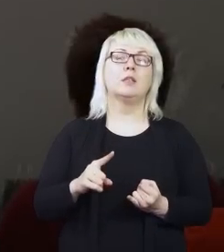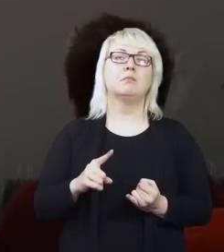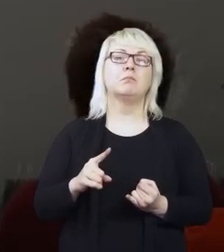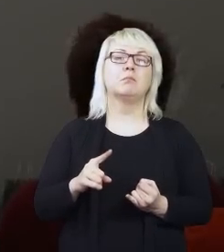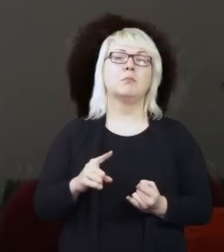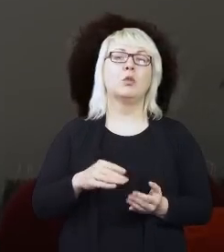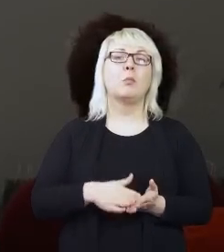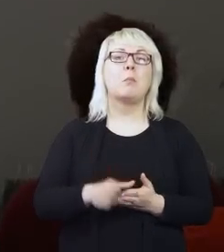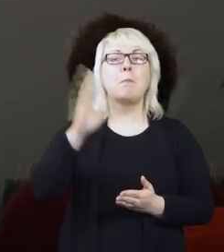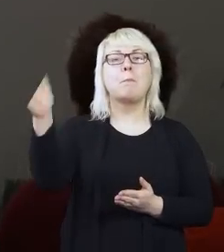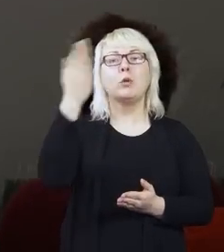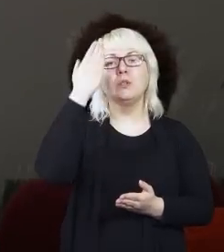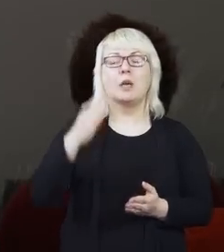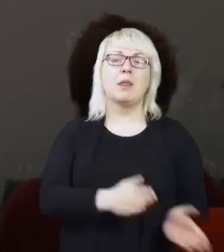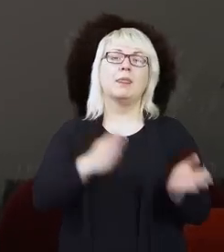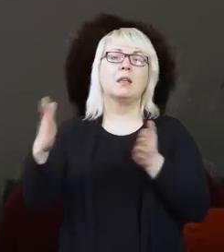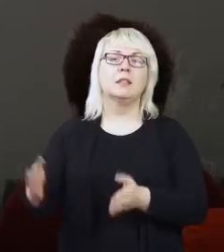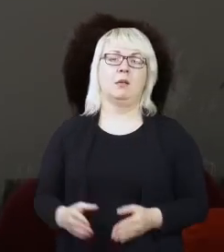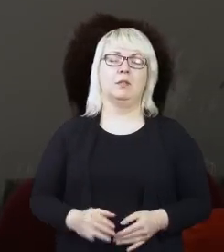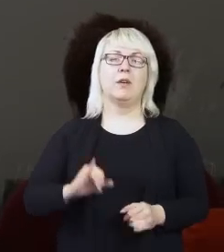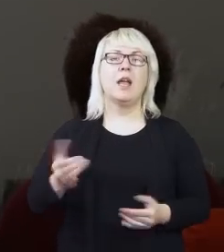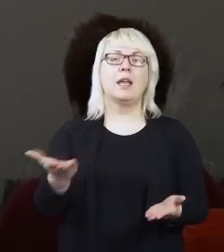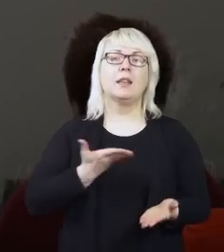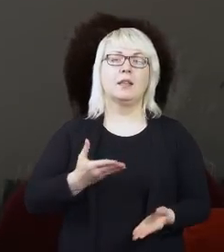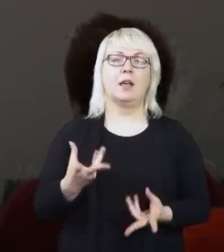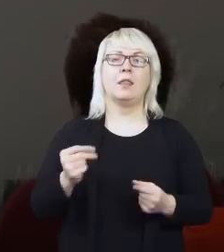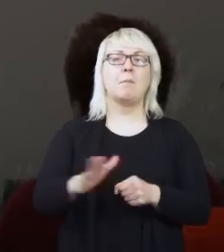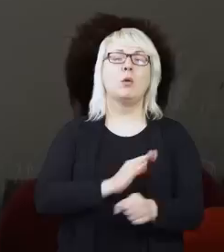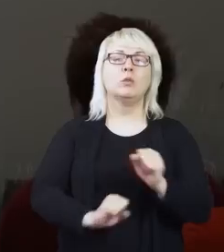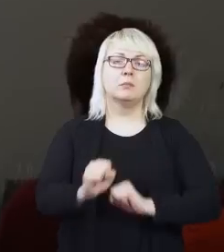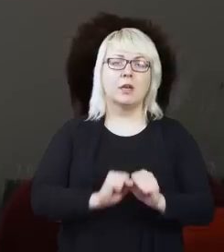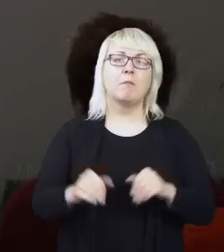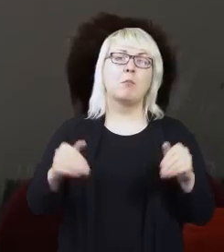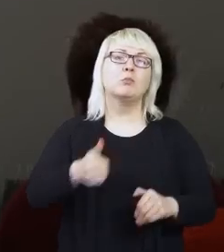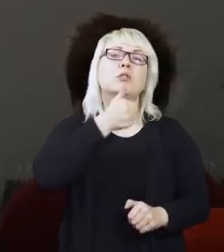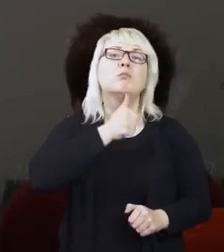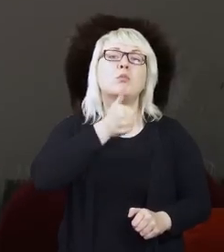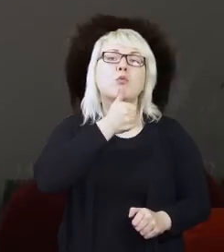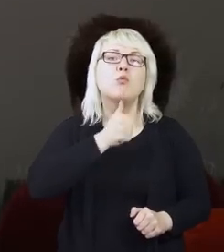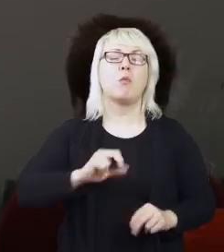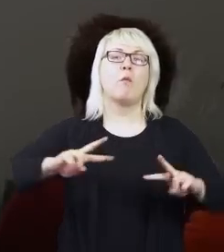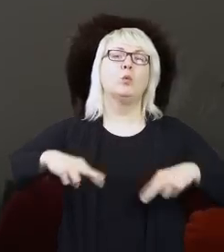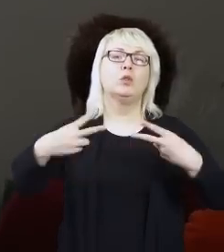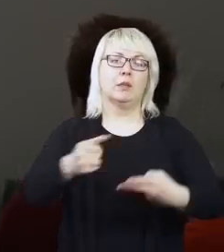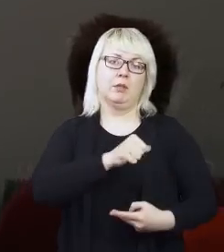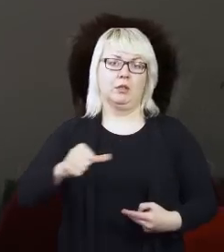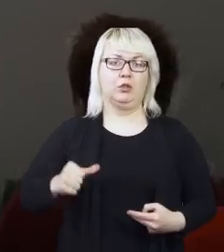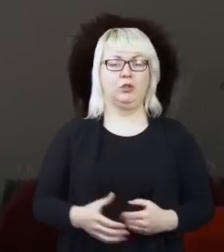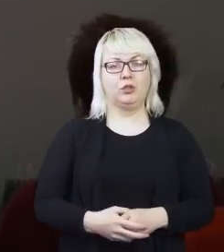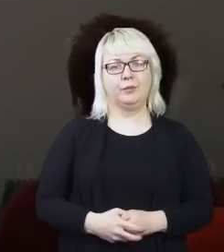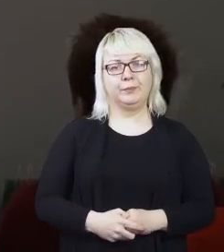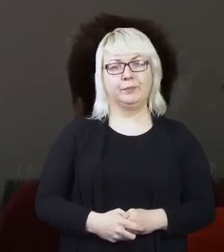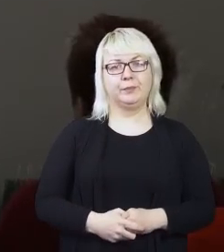poznając następstwa funkcjonalne, jakie niesie ze sobą doda niepełnosprawność, możemy spróbować tak naprawdę